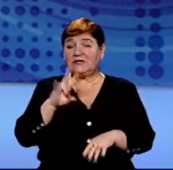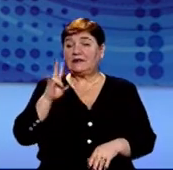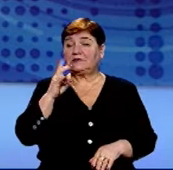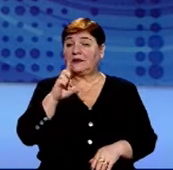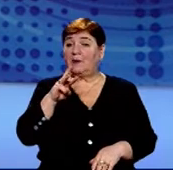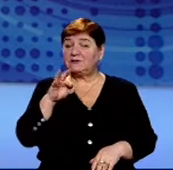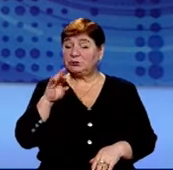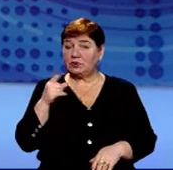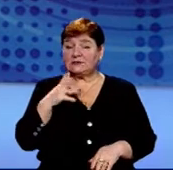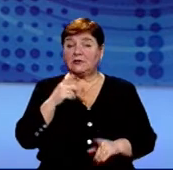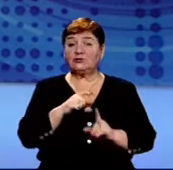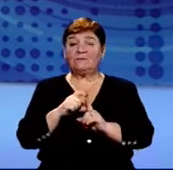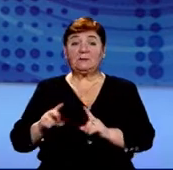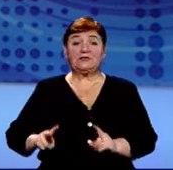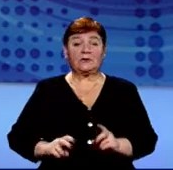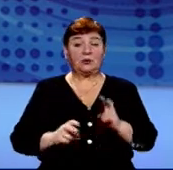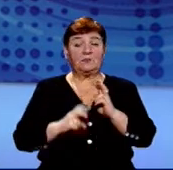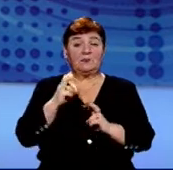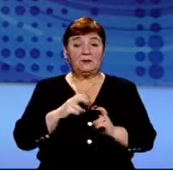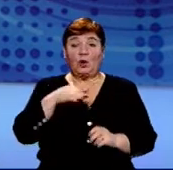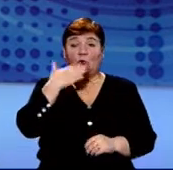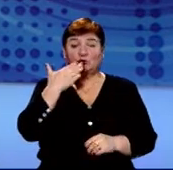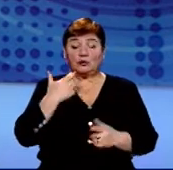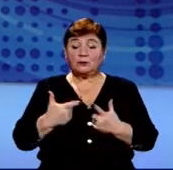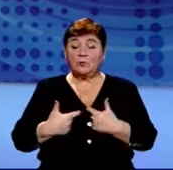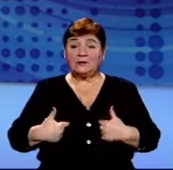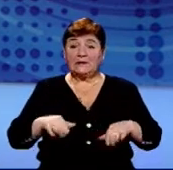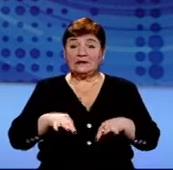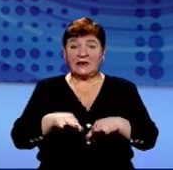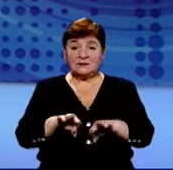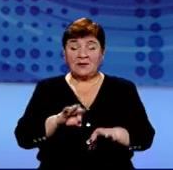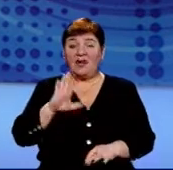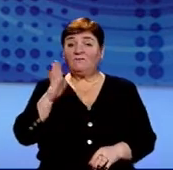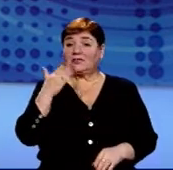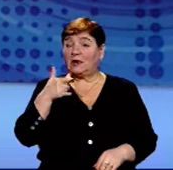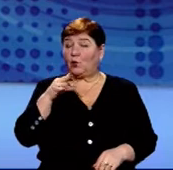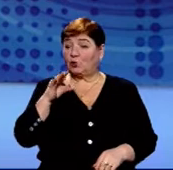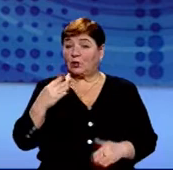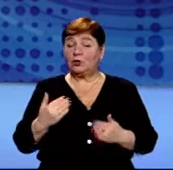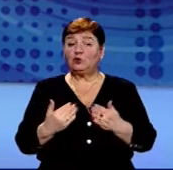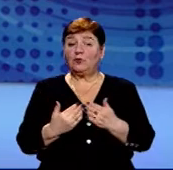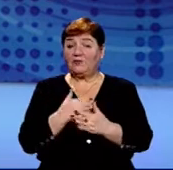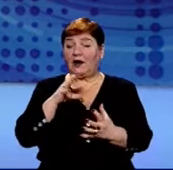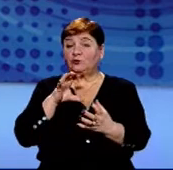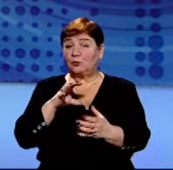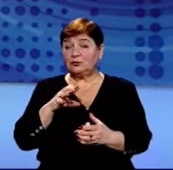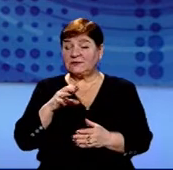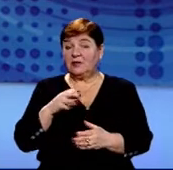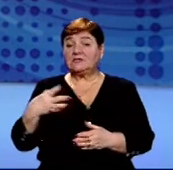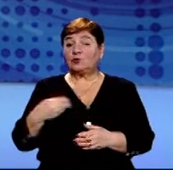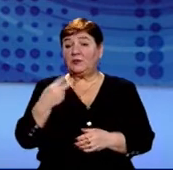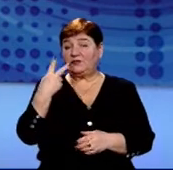Машіко. За словами директора комунального підприємства «Ужгородський муніципальний транспорт» Віталія Готри, нові автобуси закупили у 2019